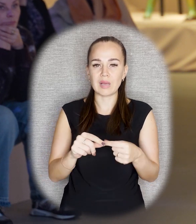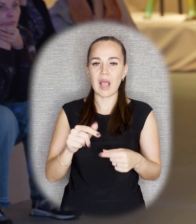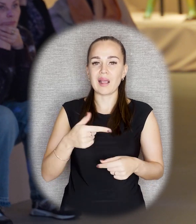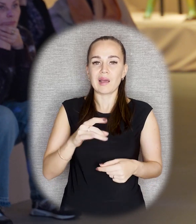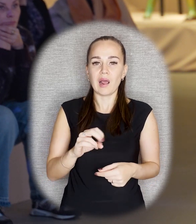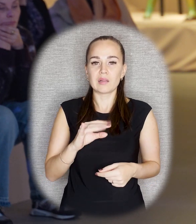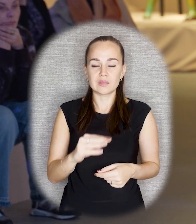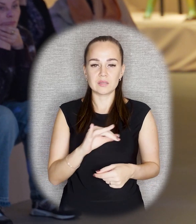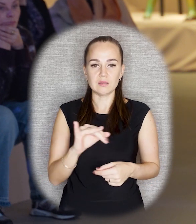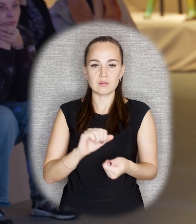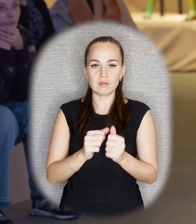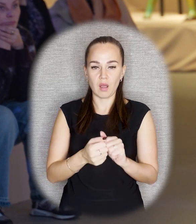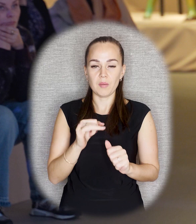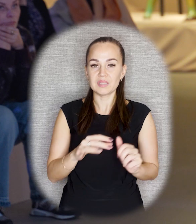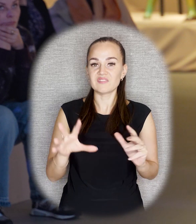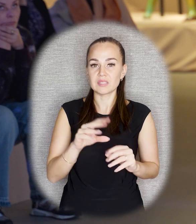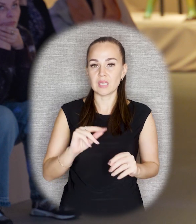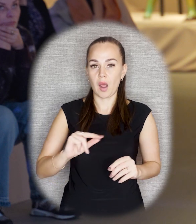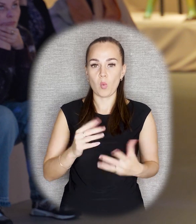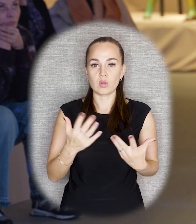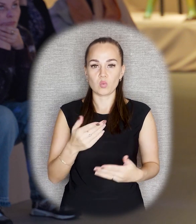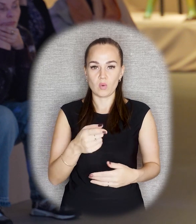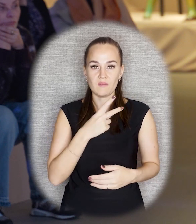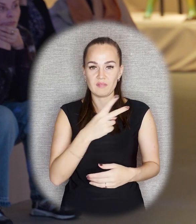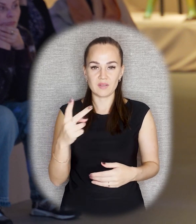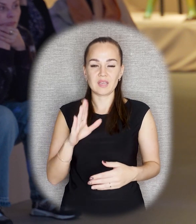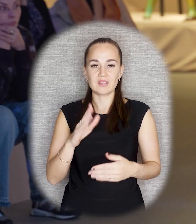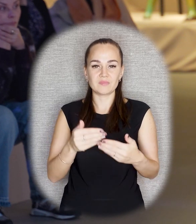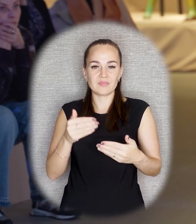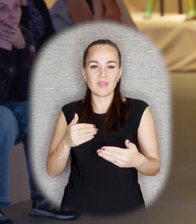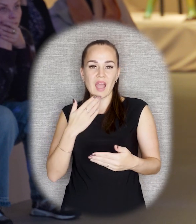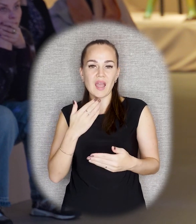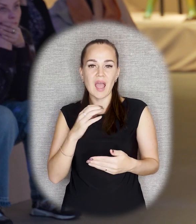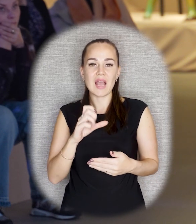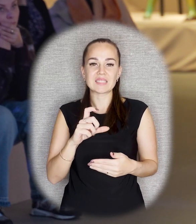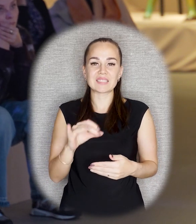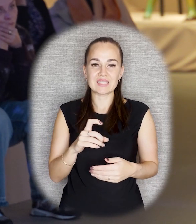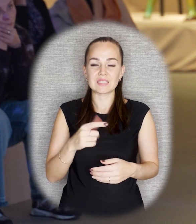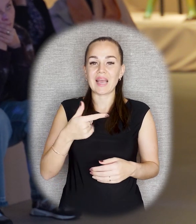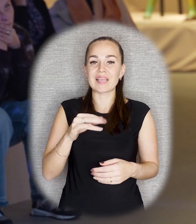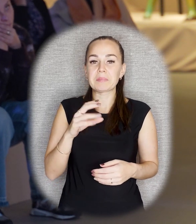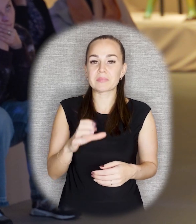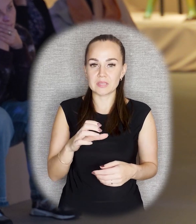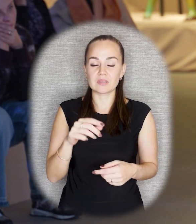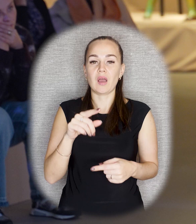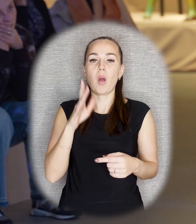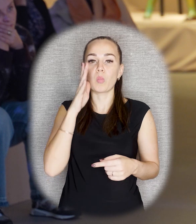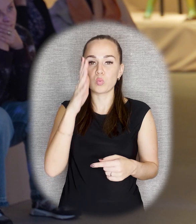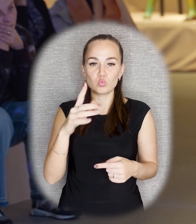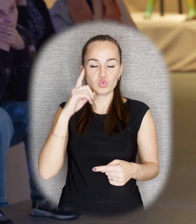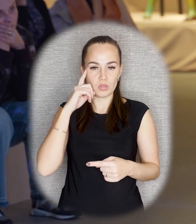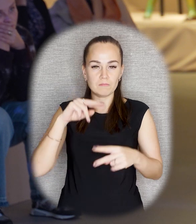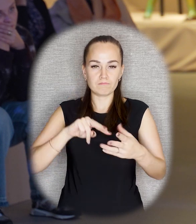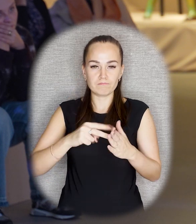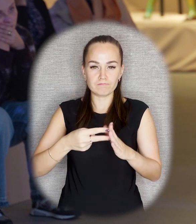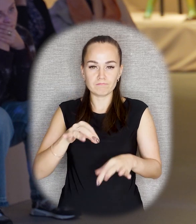гранитом, именно с камнем, и, наверное, те работы, которые мы видим в эскизах, в гипсе, тоже были задуманы